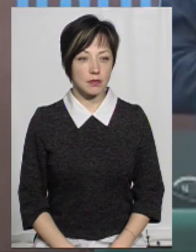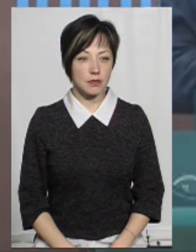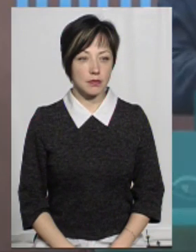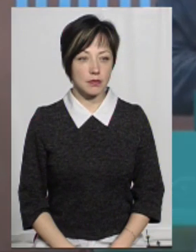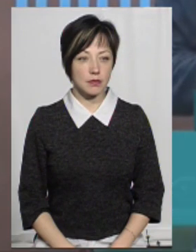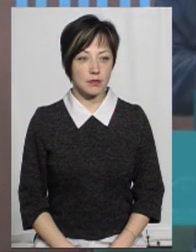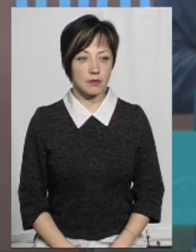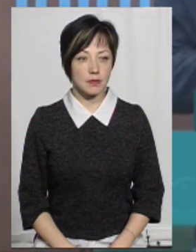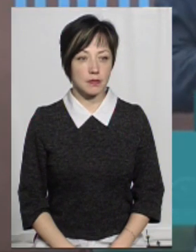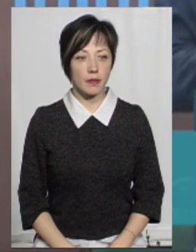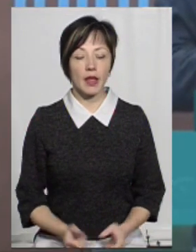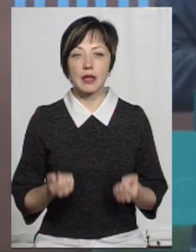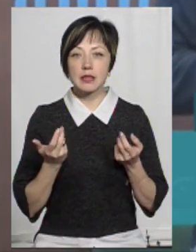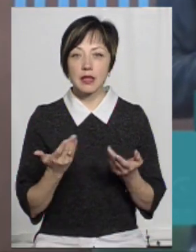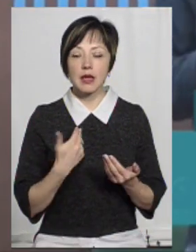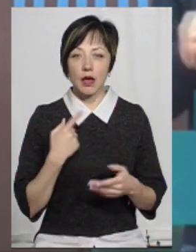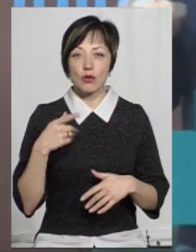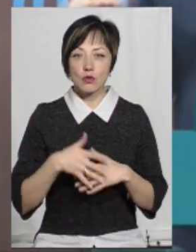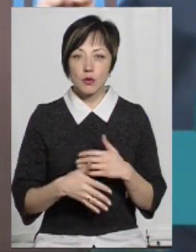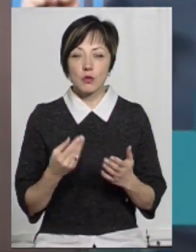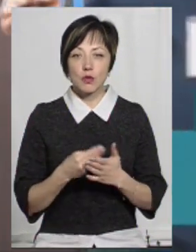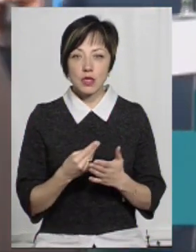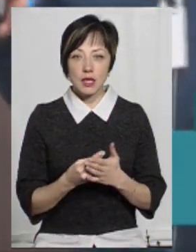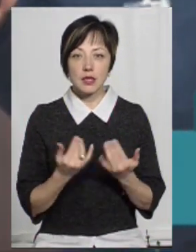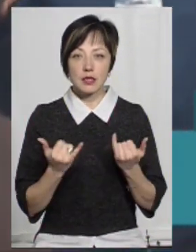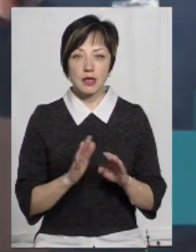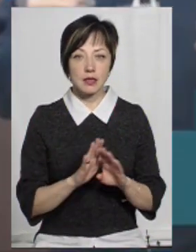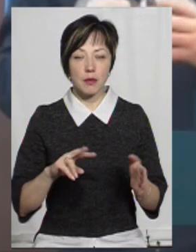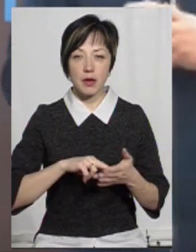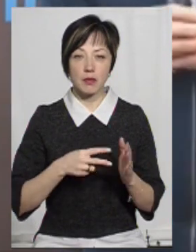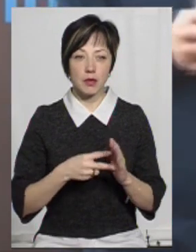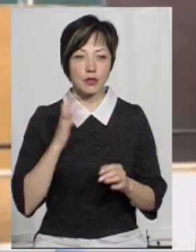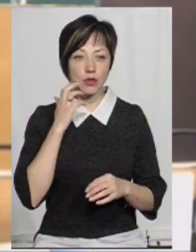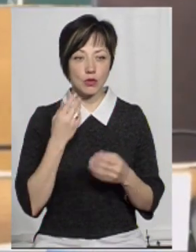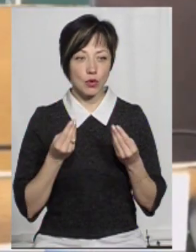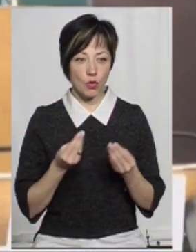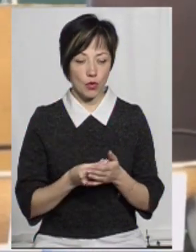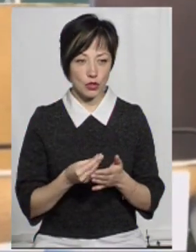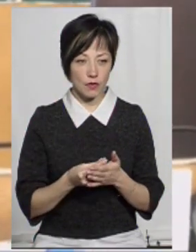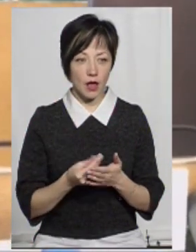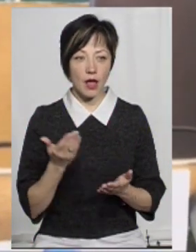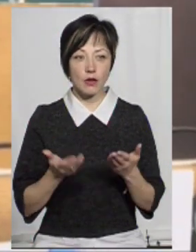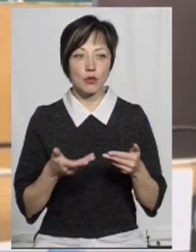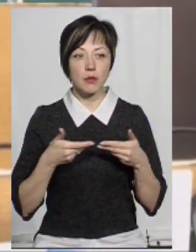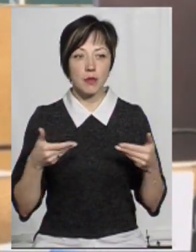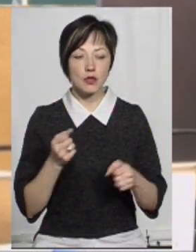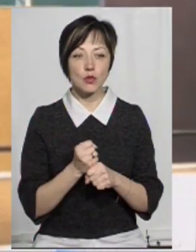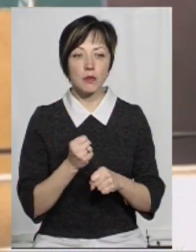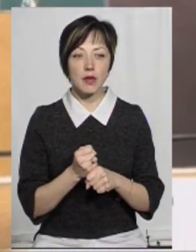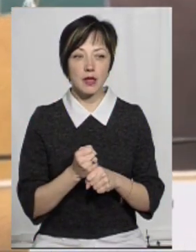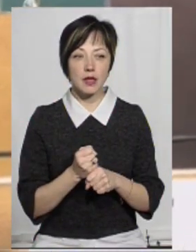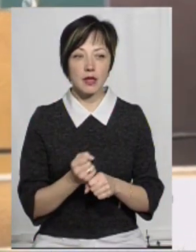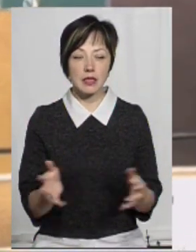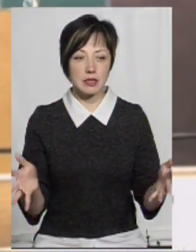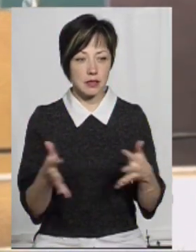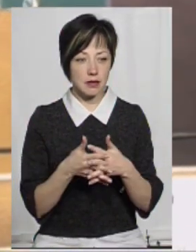Наскільки я розумію, що в бюджеті там зараз не передбачено якихось серйозних коштів. А якщо б ми зробили синергію